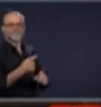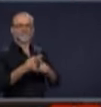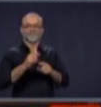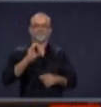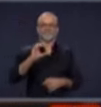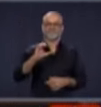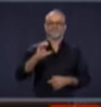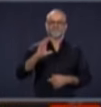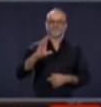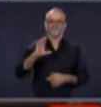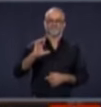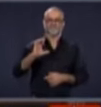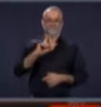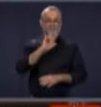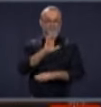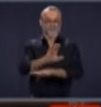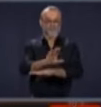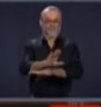après-midi.